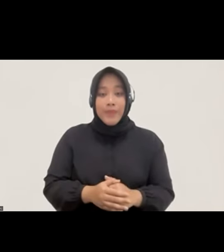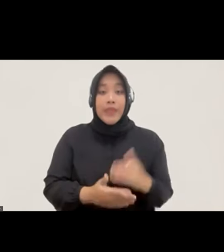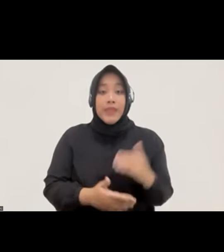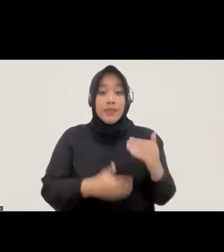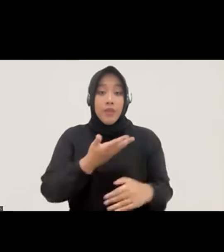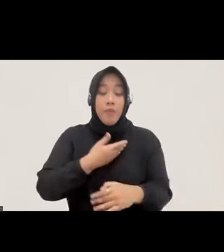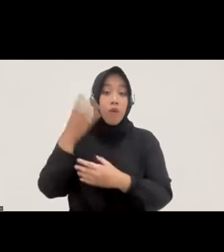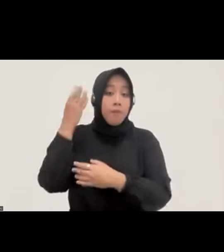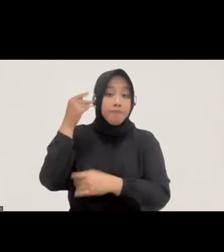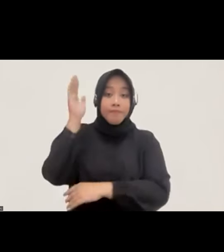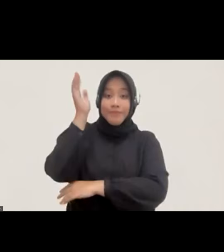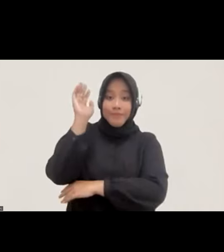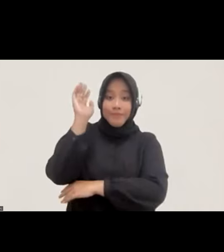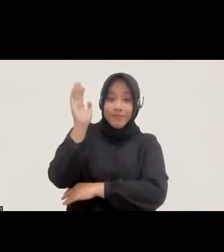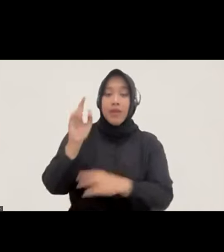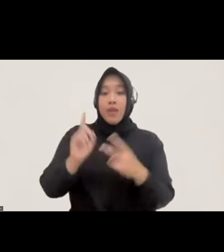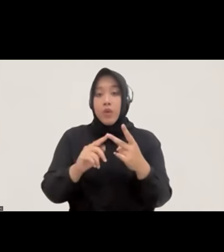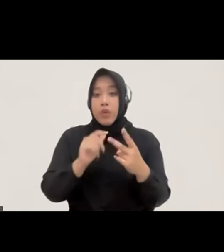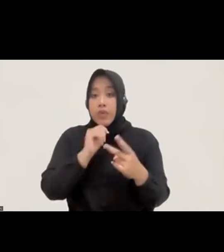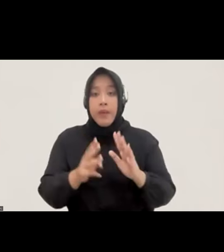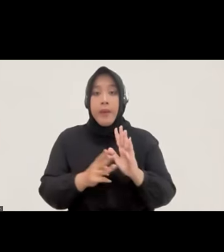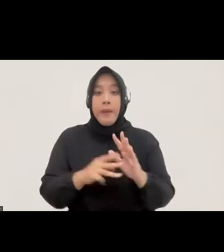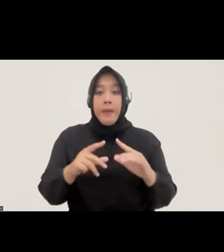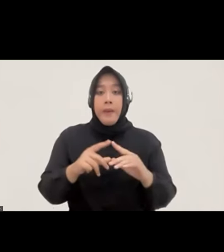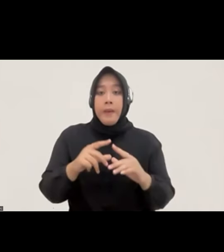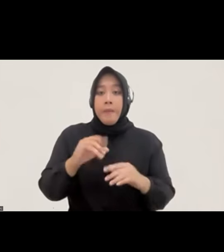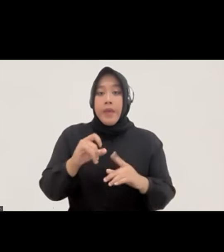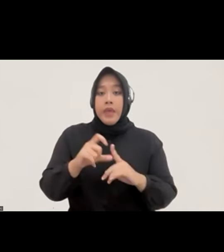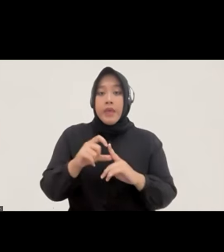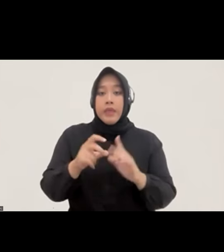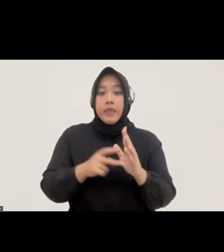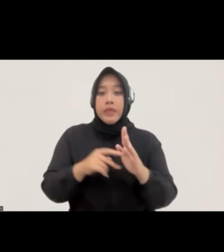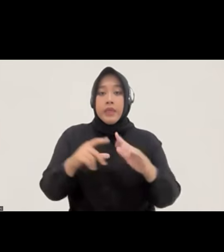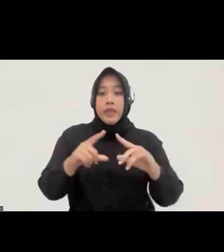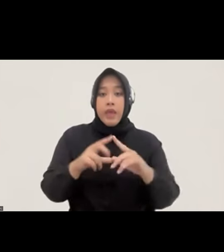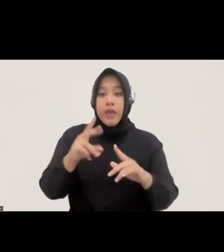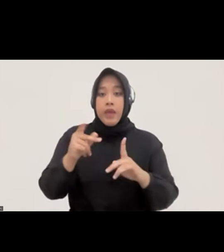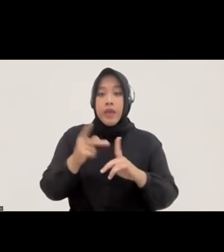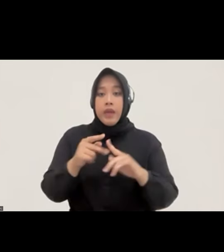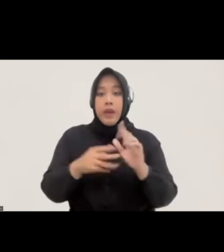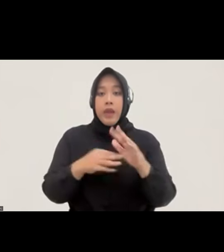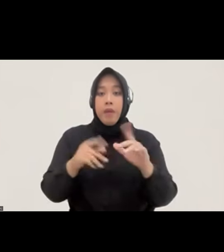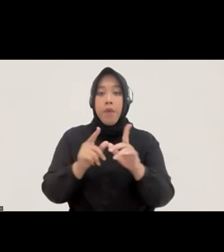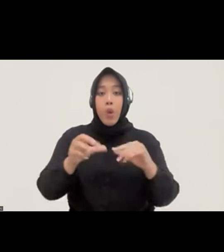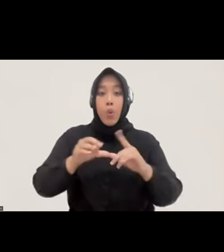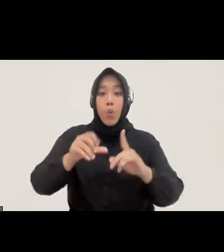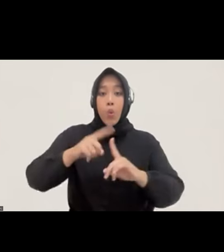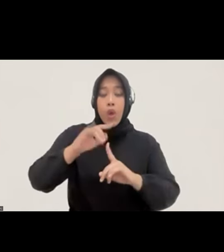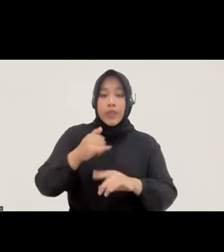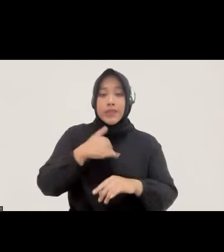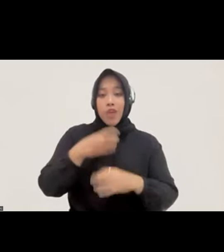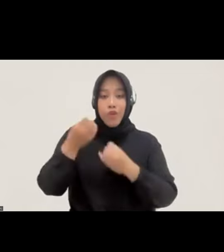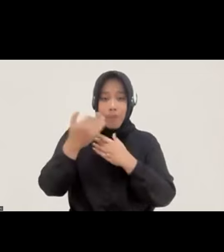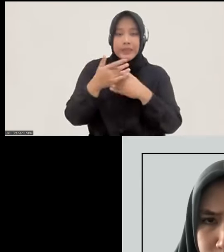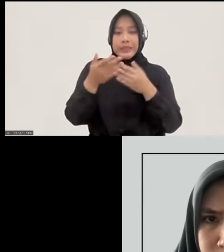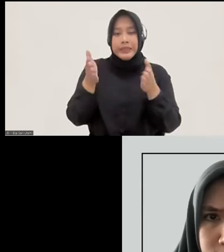pembicaraan kedua yakni Mbak Maidina Rahmawati saya akan perkenalkan sedikit profile dari Mbak Maidina jadi Mbak